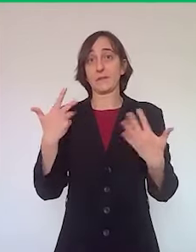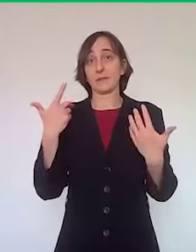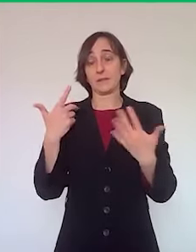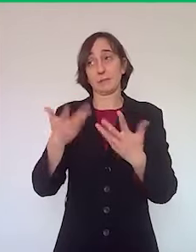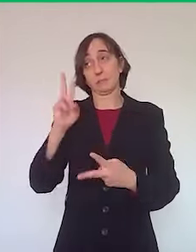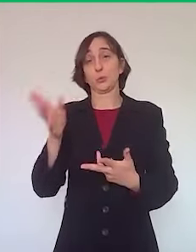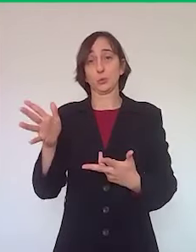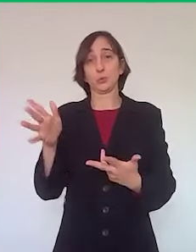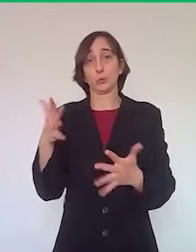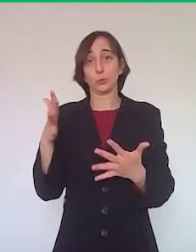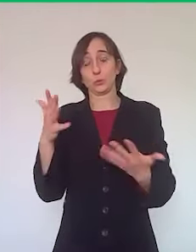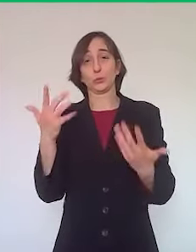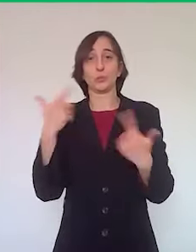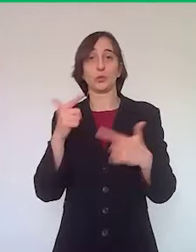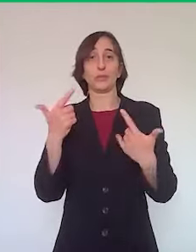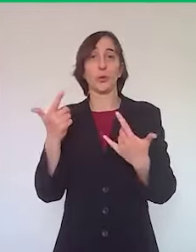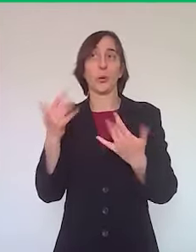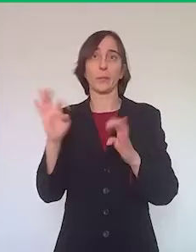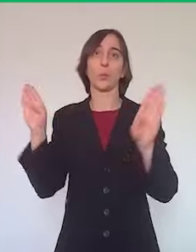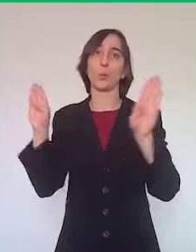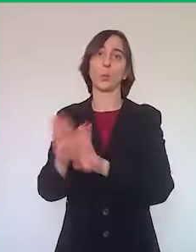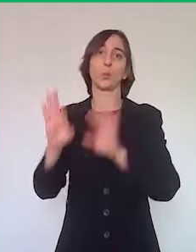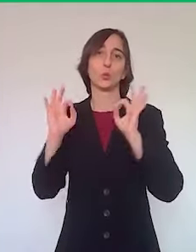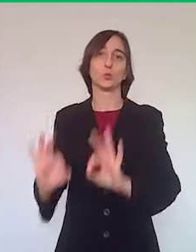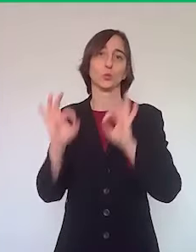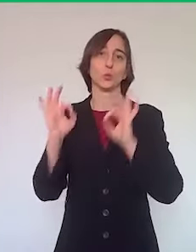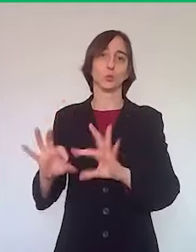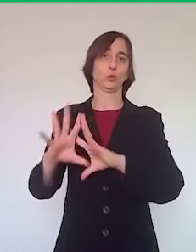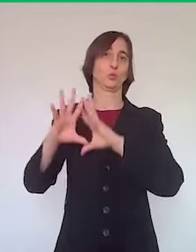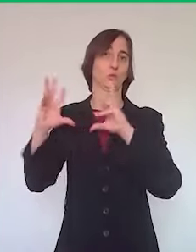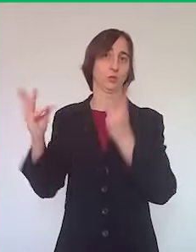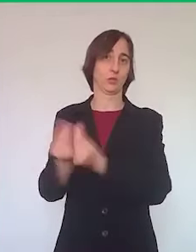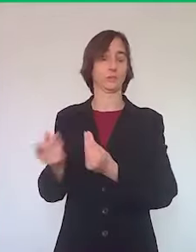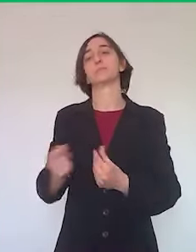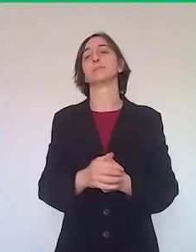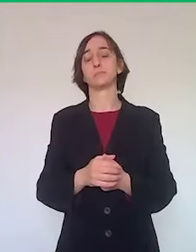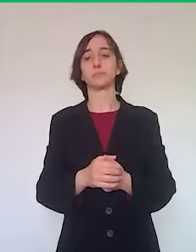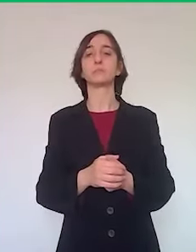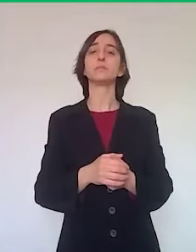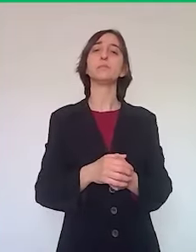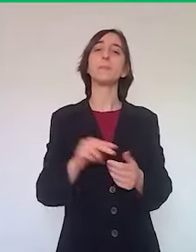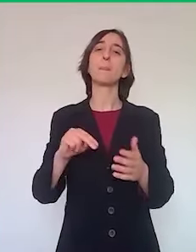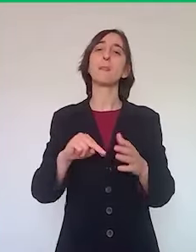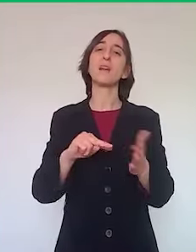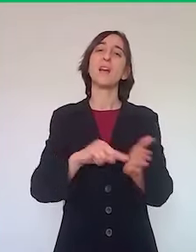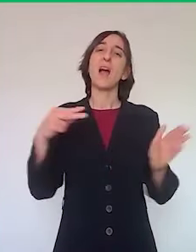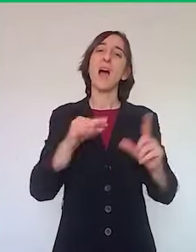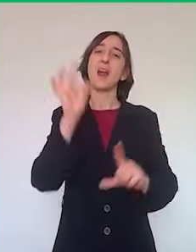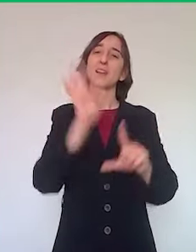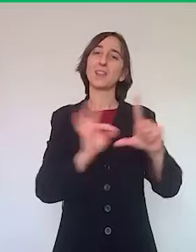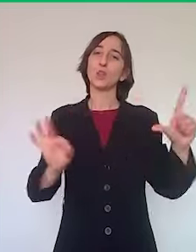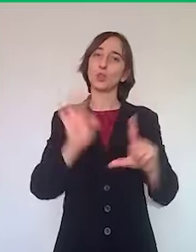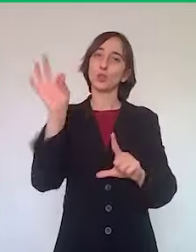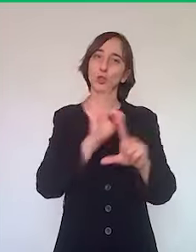anche rispetto alle altre attività. Ancora, Silvia Gavioli è un architetto e ci scrive come tecnico incaricato per un